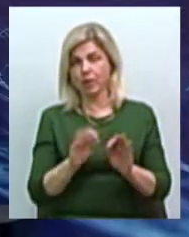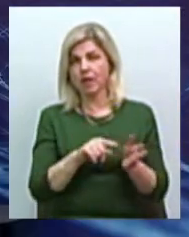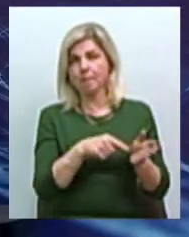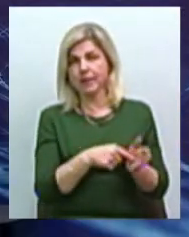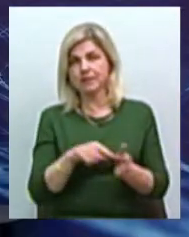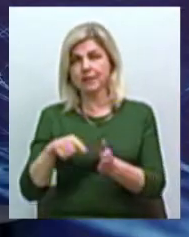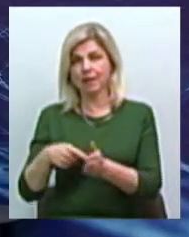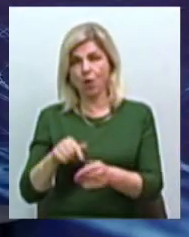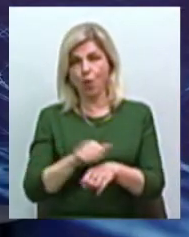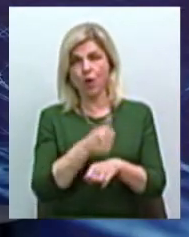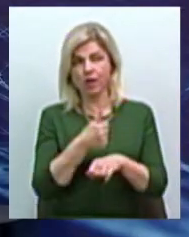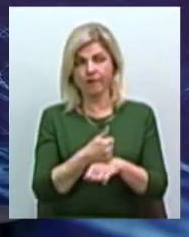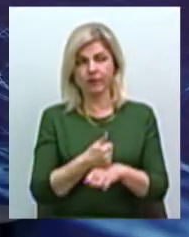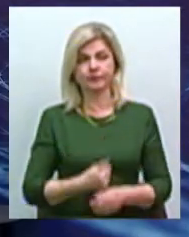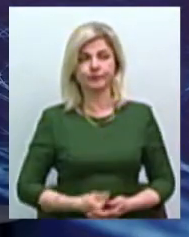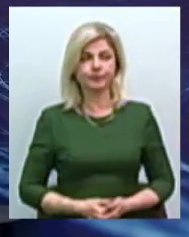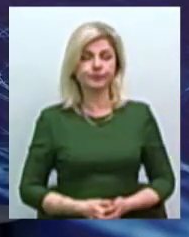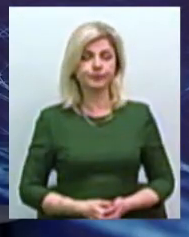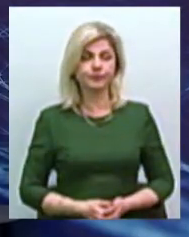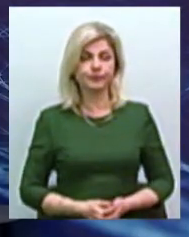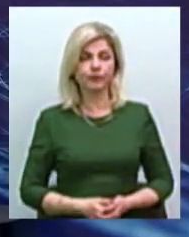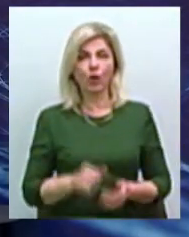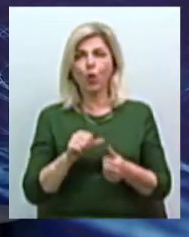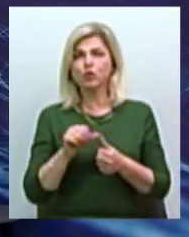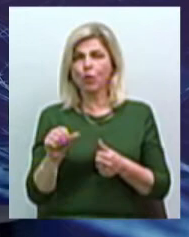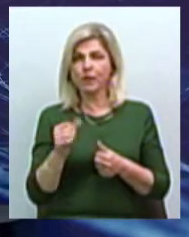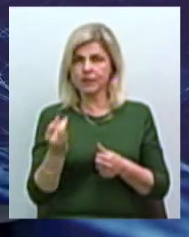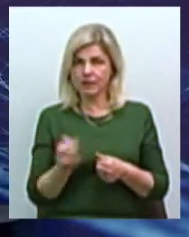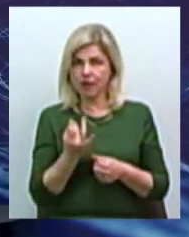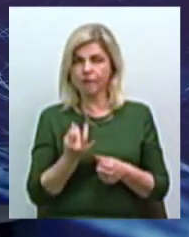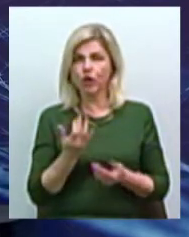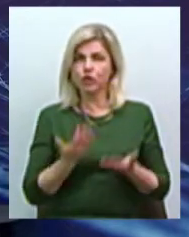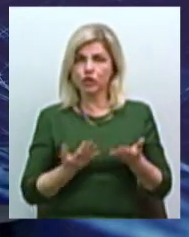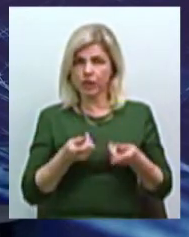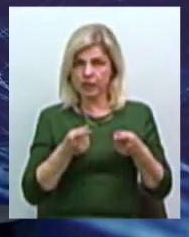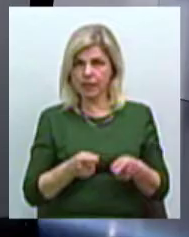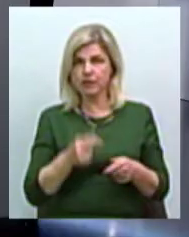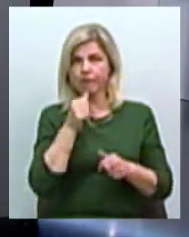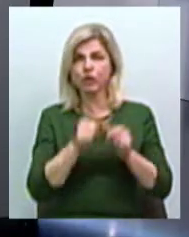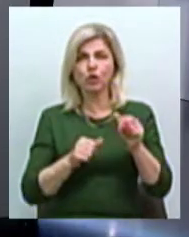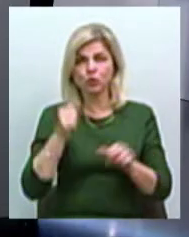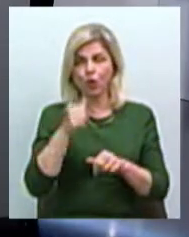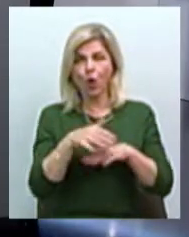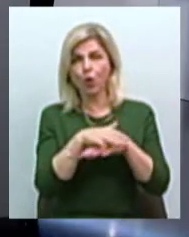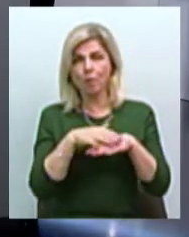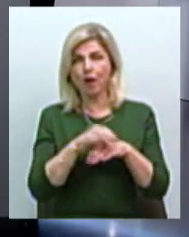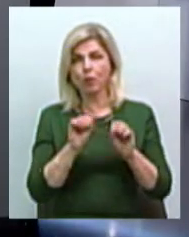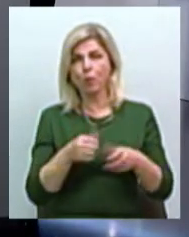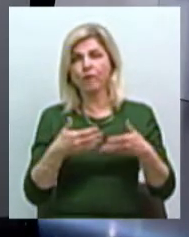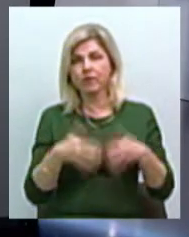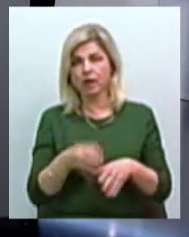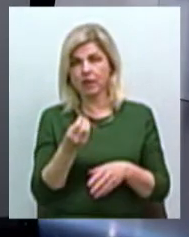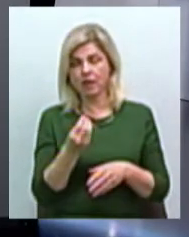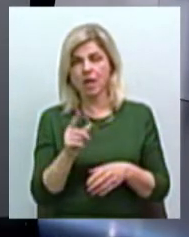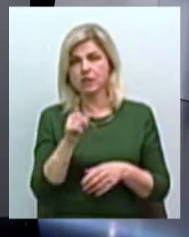голів Лукова та Рубського. Особливо цікаво, чи дійсно наступного року громади можуть втратити гроші через